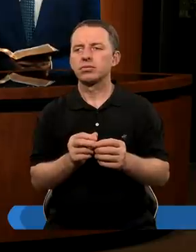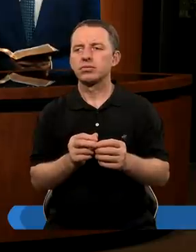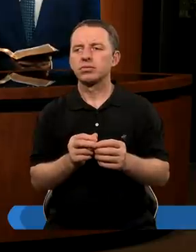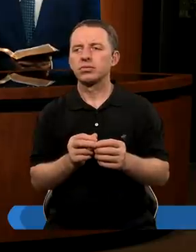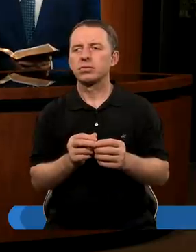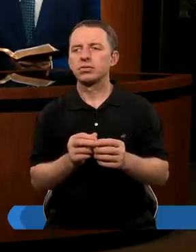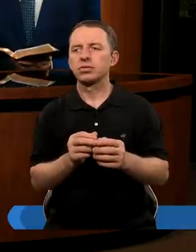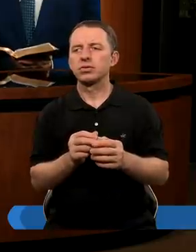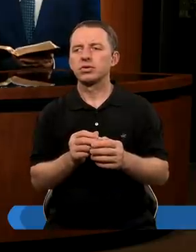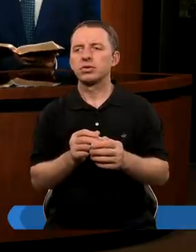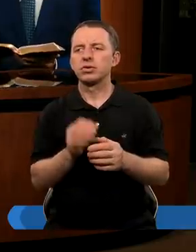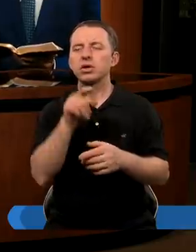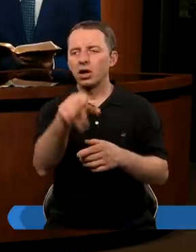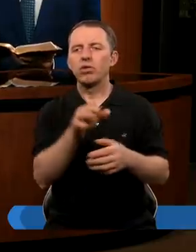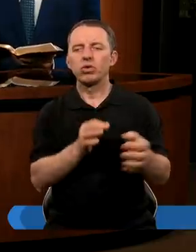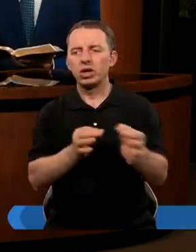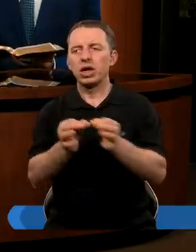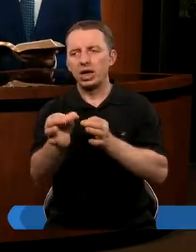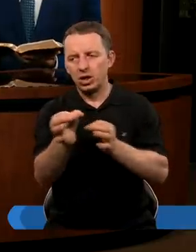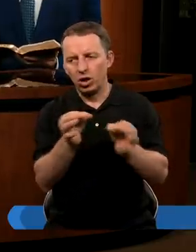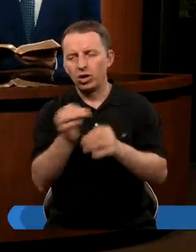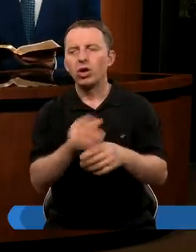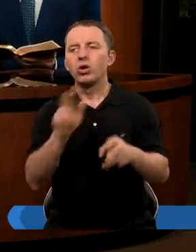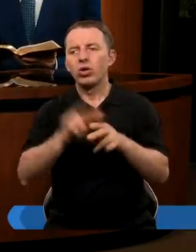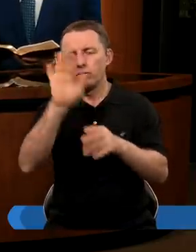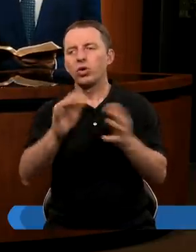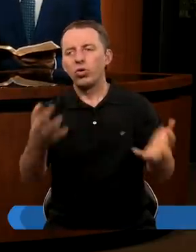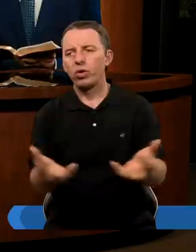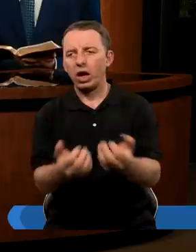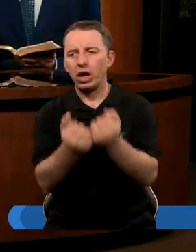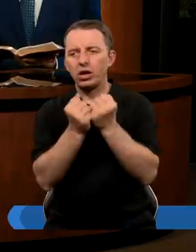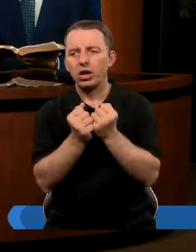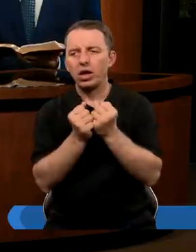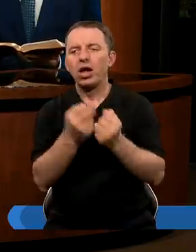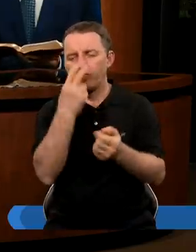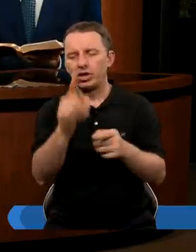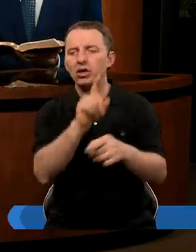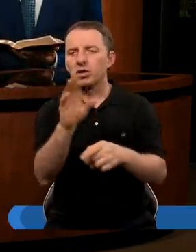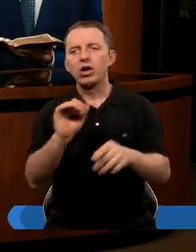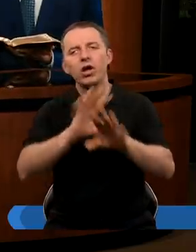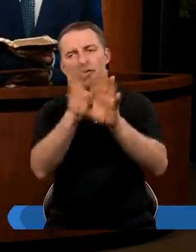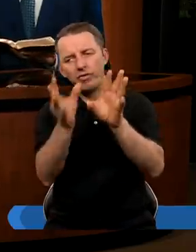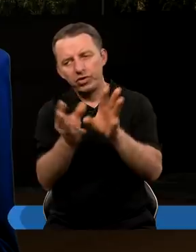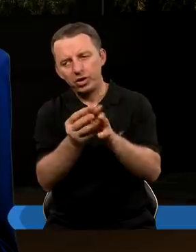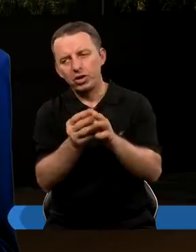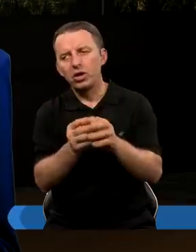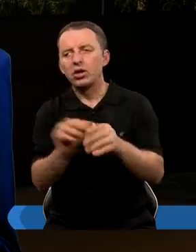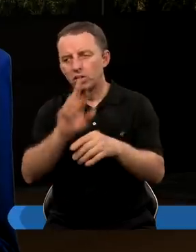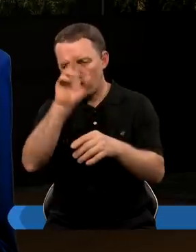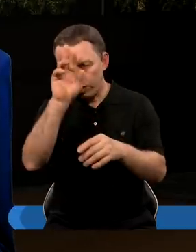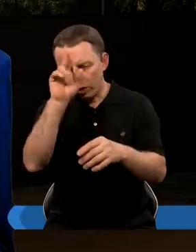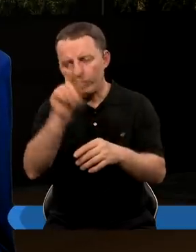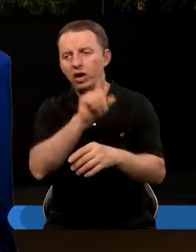Konsekwencje widzimy. Skracając historię, Pan Bóg ich uratował. Ale widać, że wszyscy dookoła